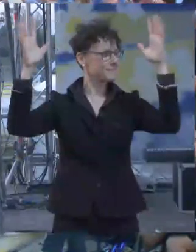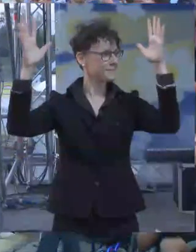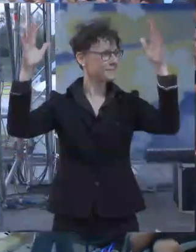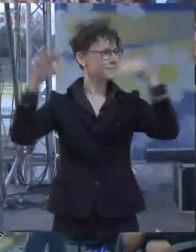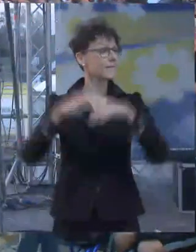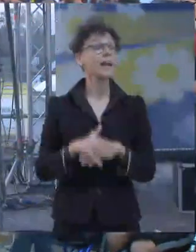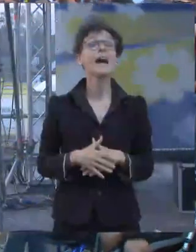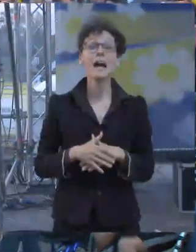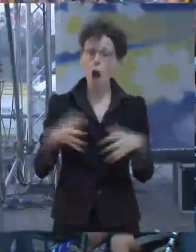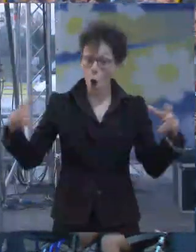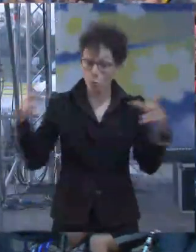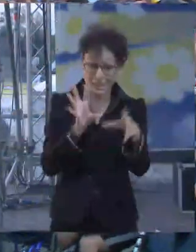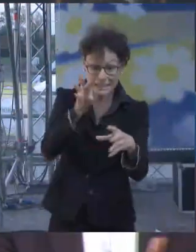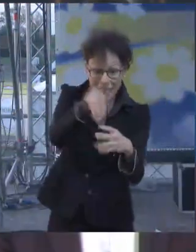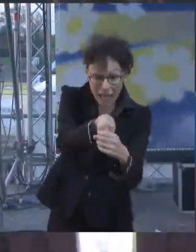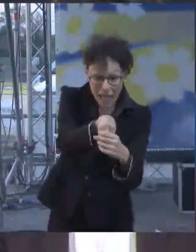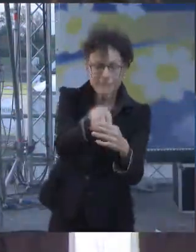e far parte di una comunità